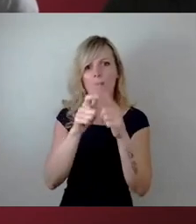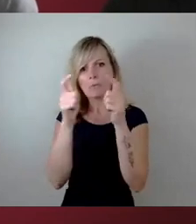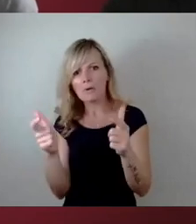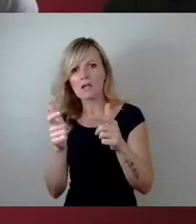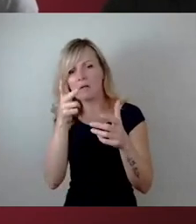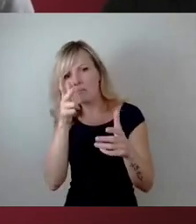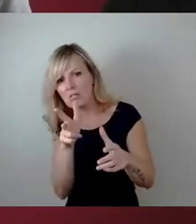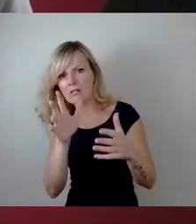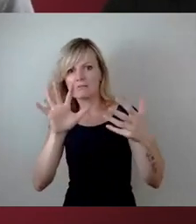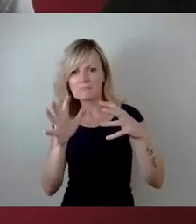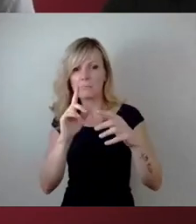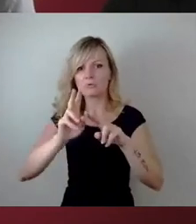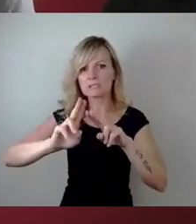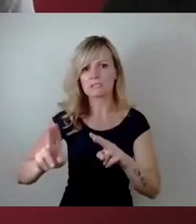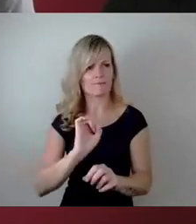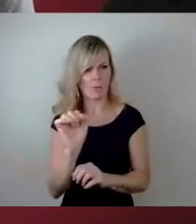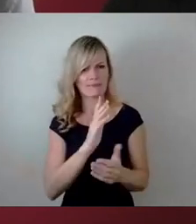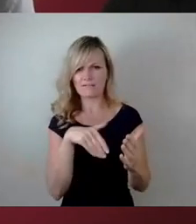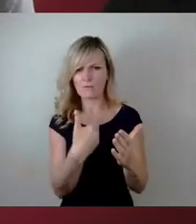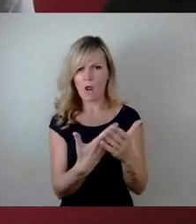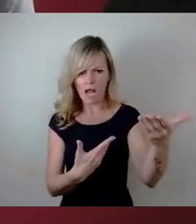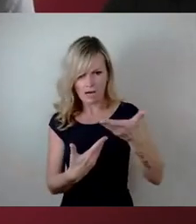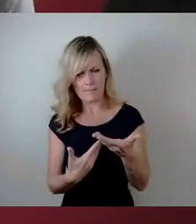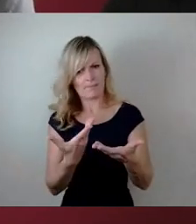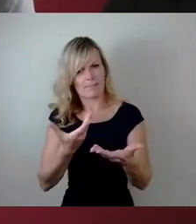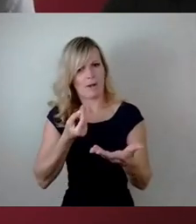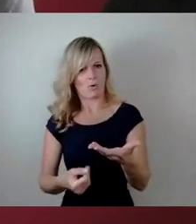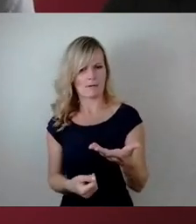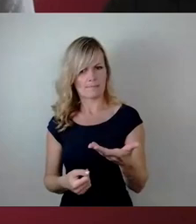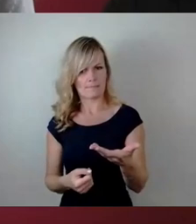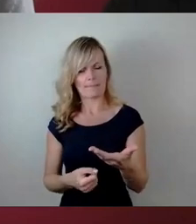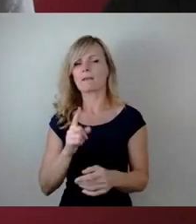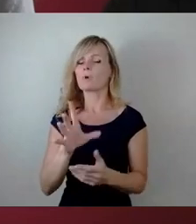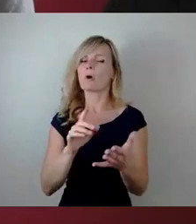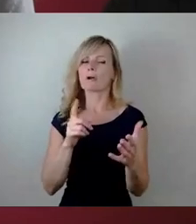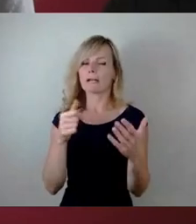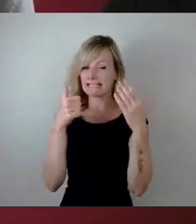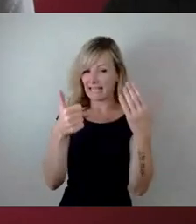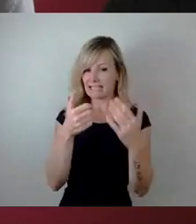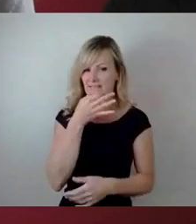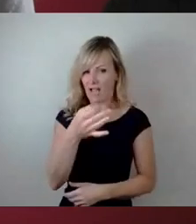heute betrachtet. So, und jetzt noch mal zu einer technischen Frage, die ich mir gestellt hatte.